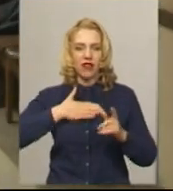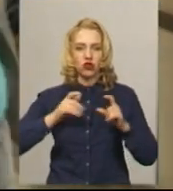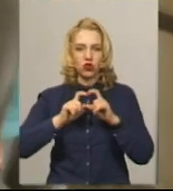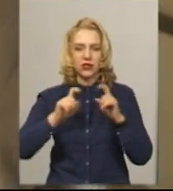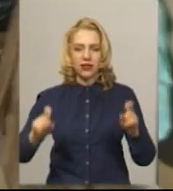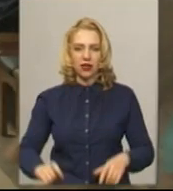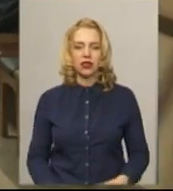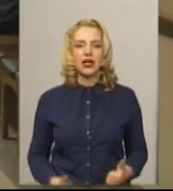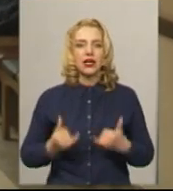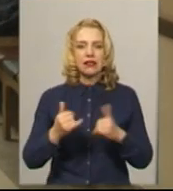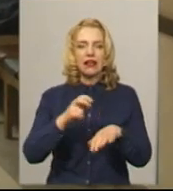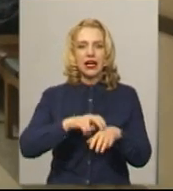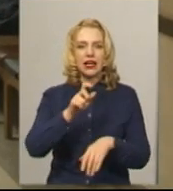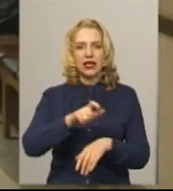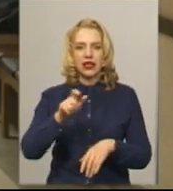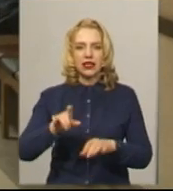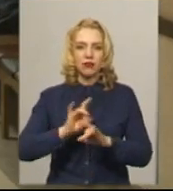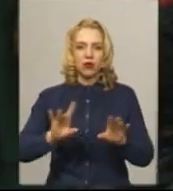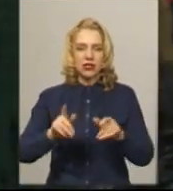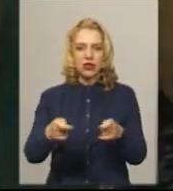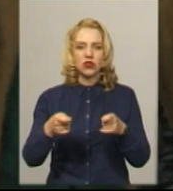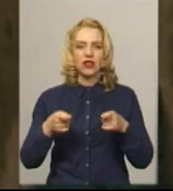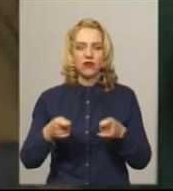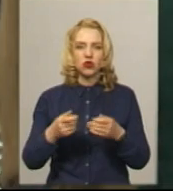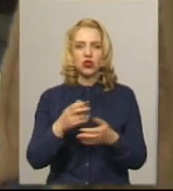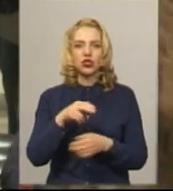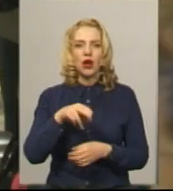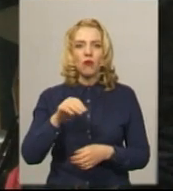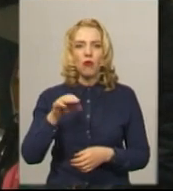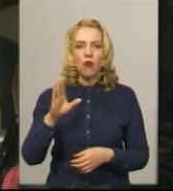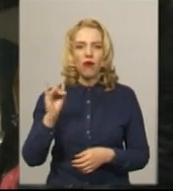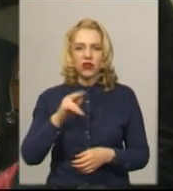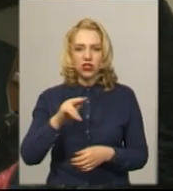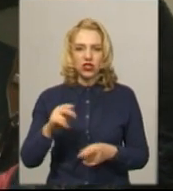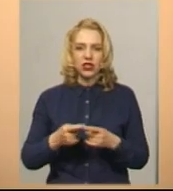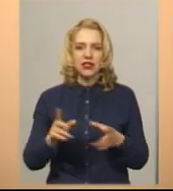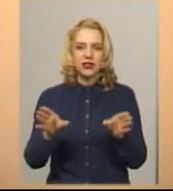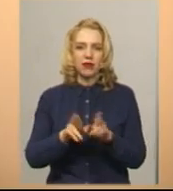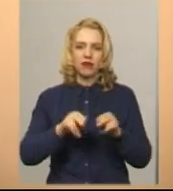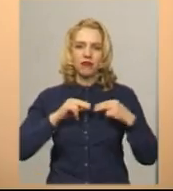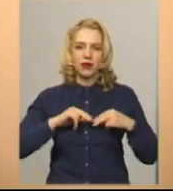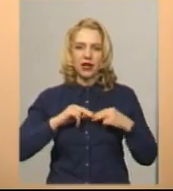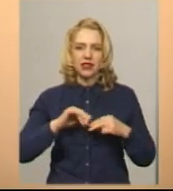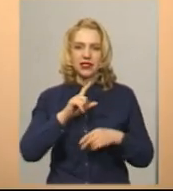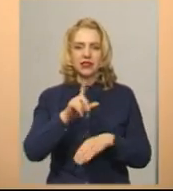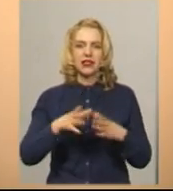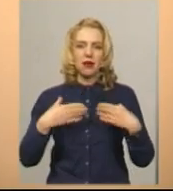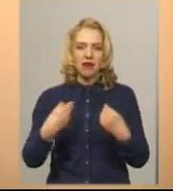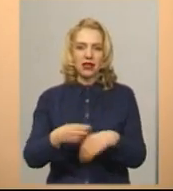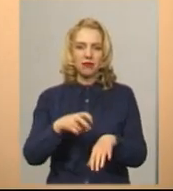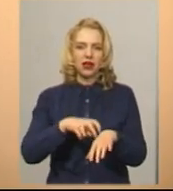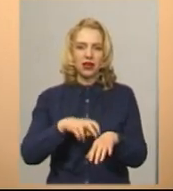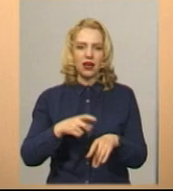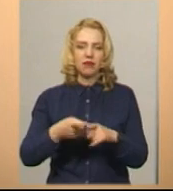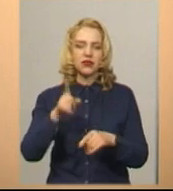лікарів, пояснює завідуючий поліклінічним відділенням Валерій Попович, співпраця з сімейними лікарями зручна. Ми доводимо ті